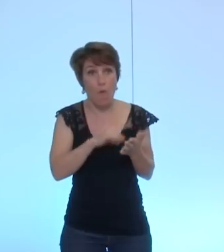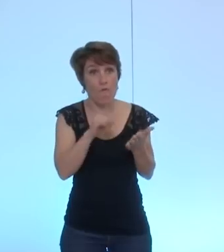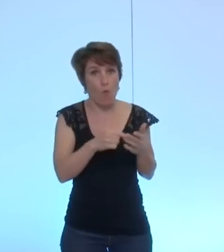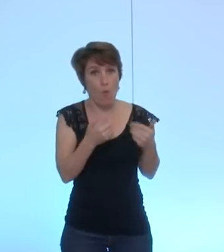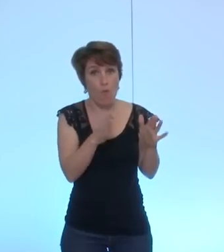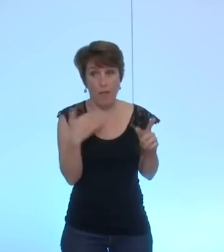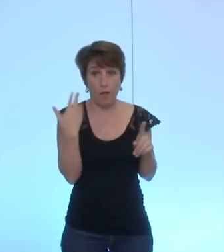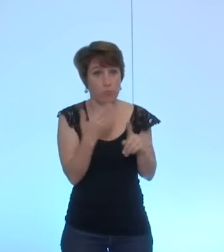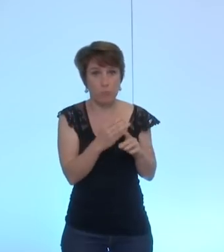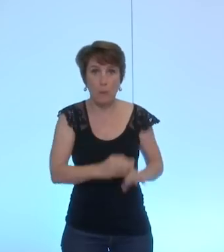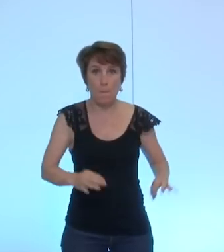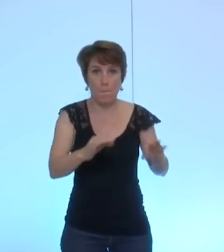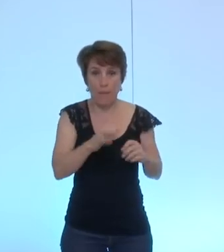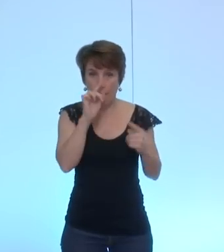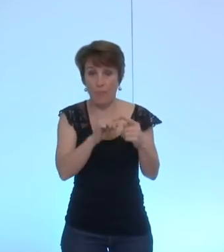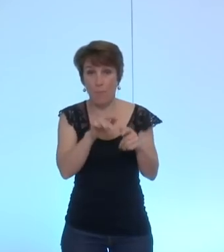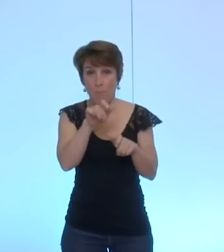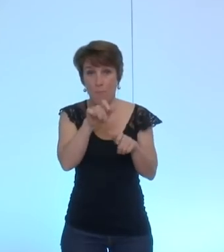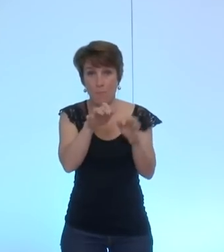aujourd'hui sur ce sujet